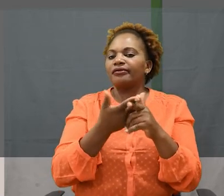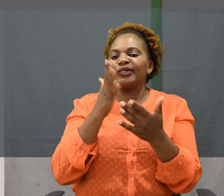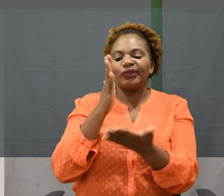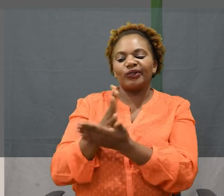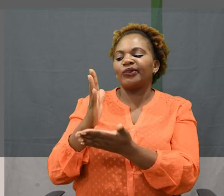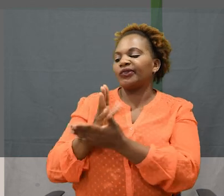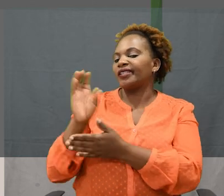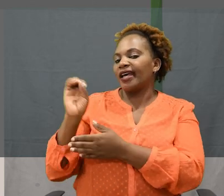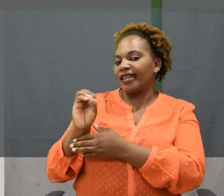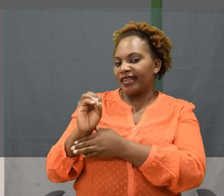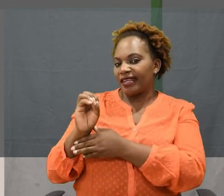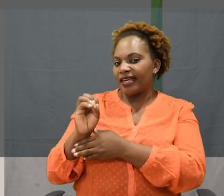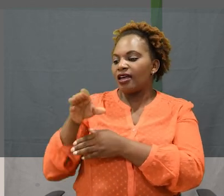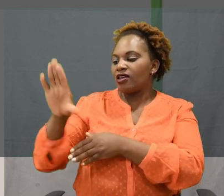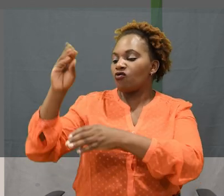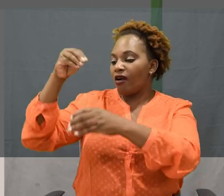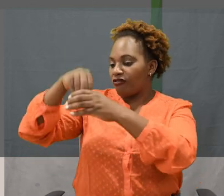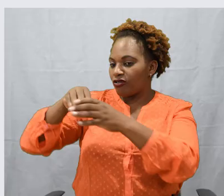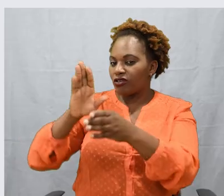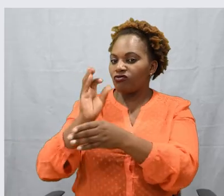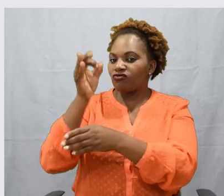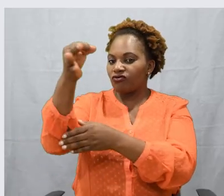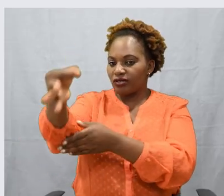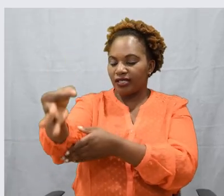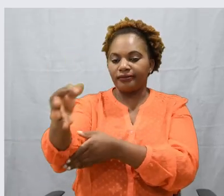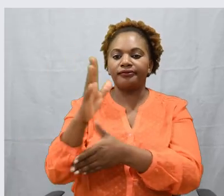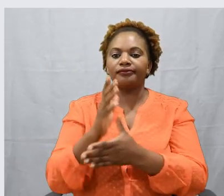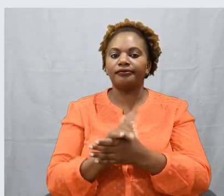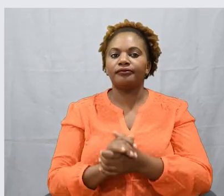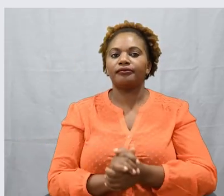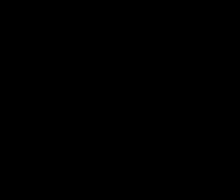serekali Wapu wazipu wapo, basi wenda ziweza kweli Kura yako, maisha yako